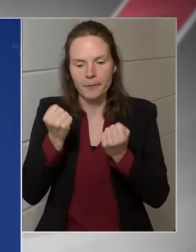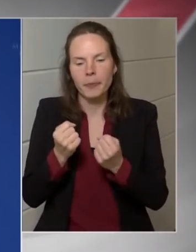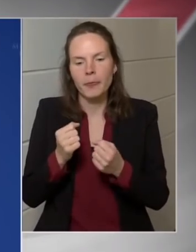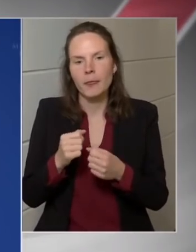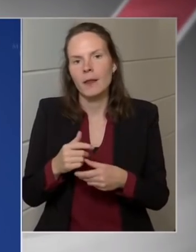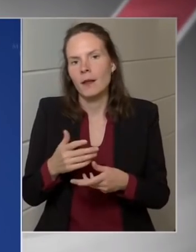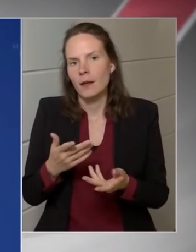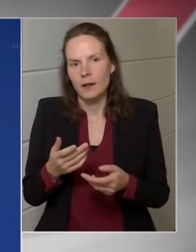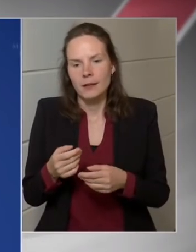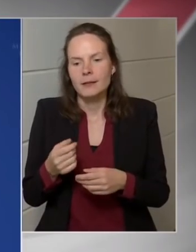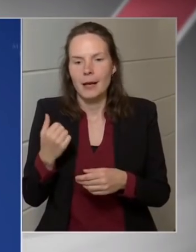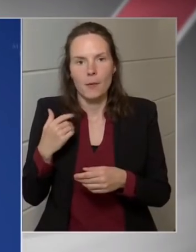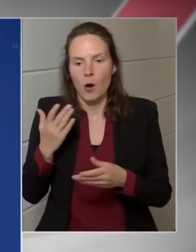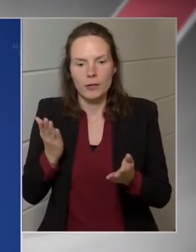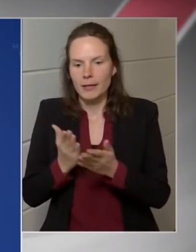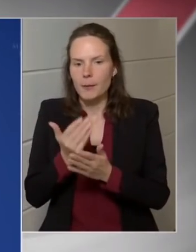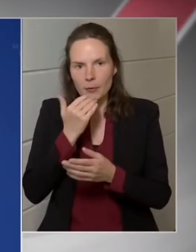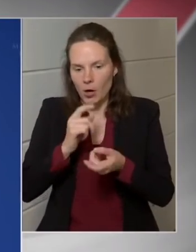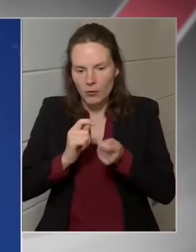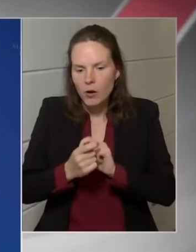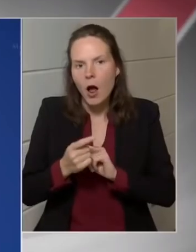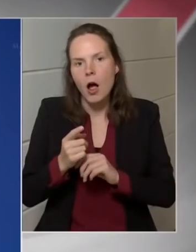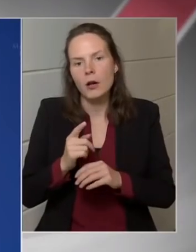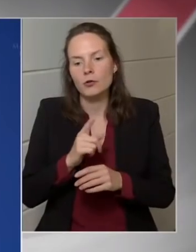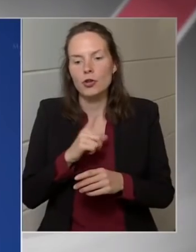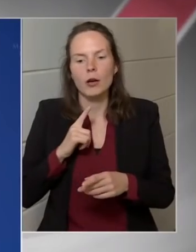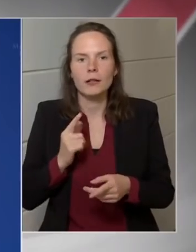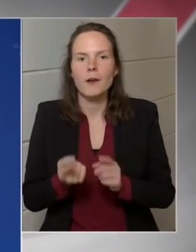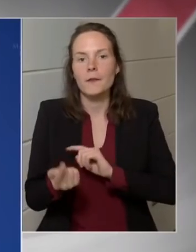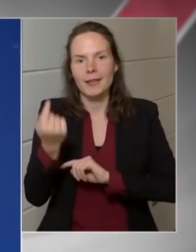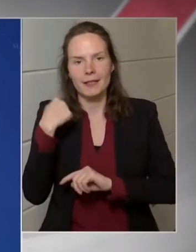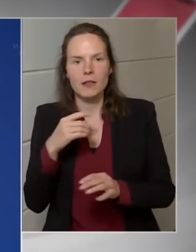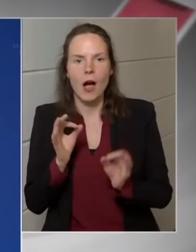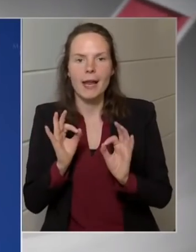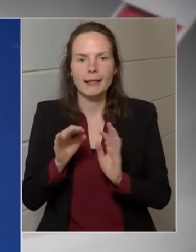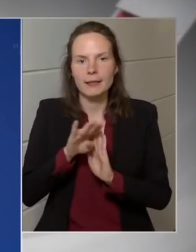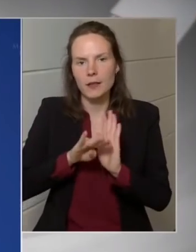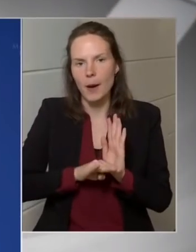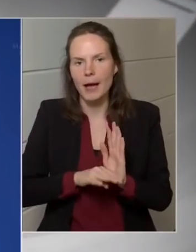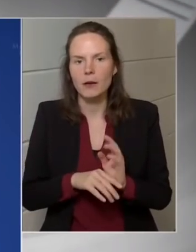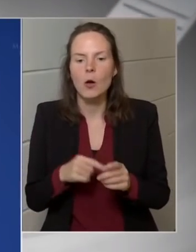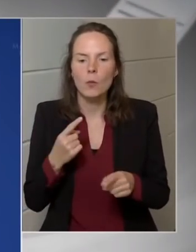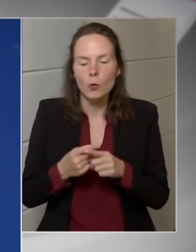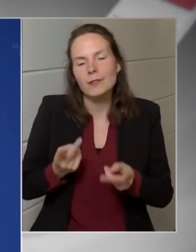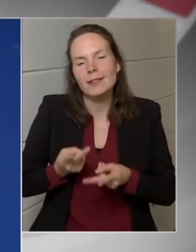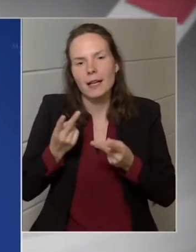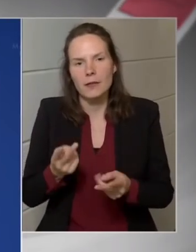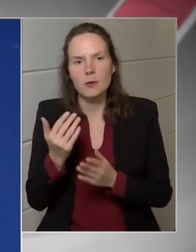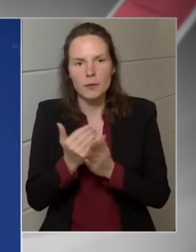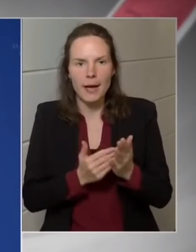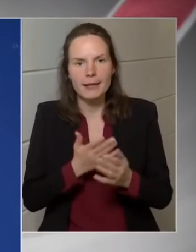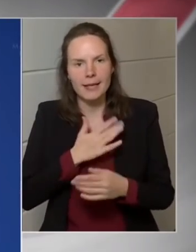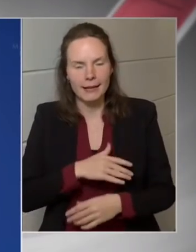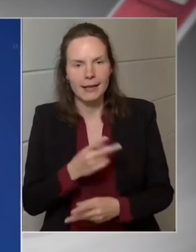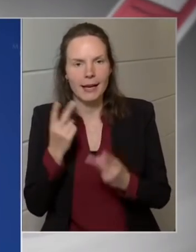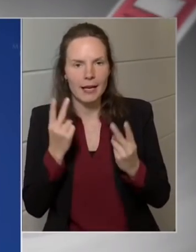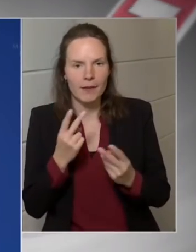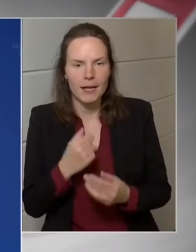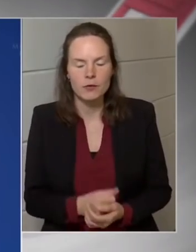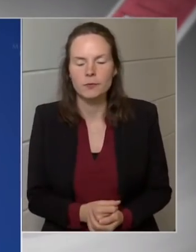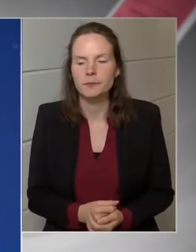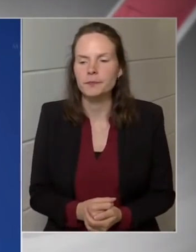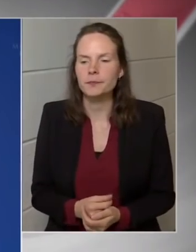szándékunk volt a katáról hozott döntésünkkor, amikor az egész adó fajta megszületett, hanem